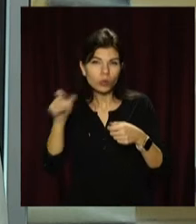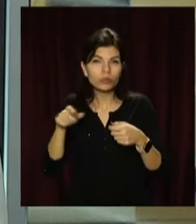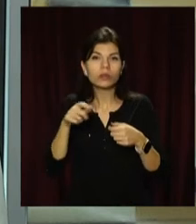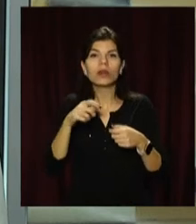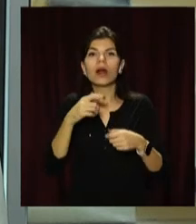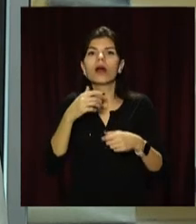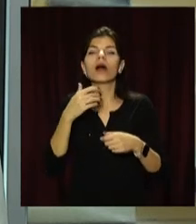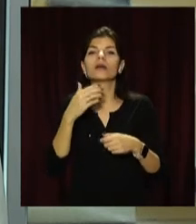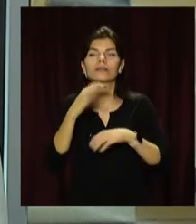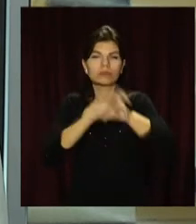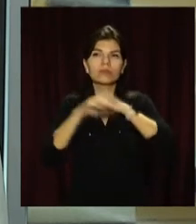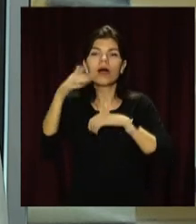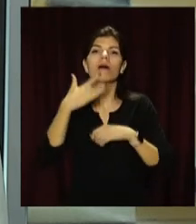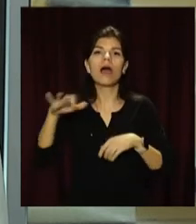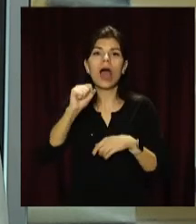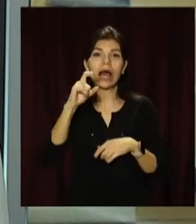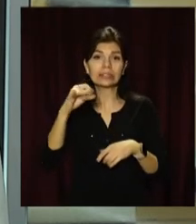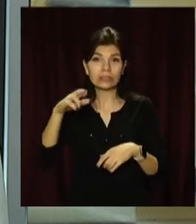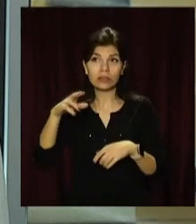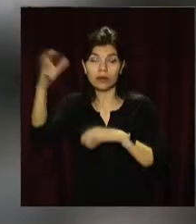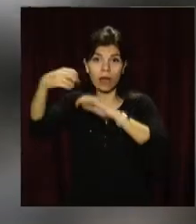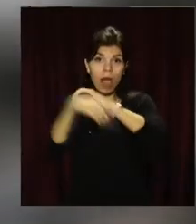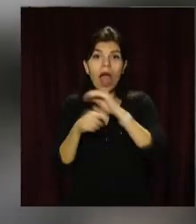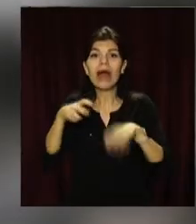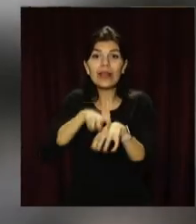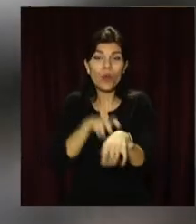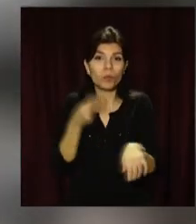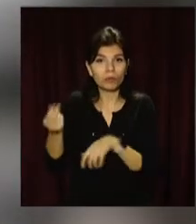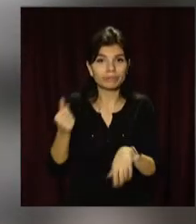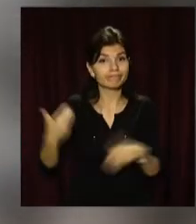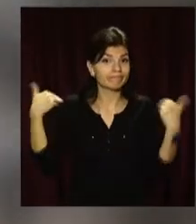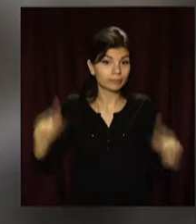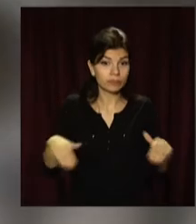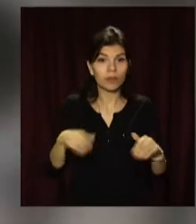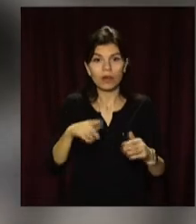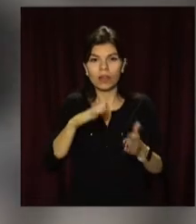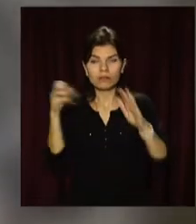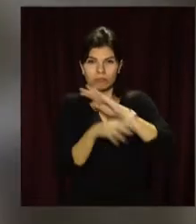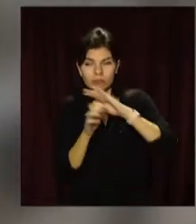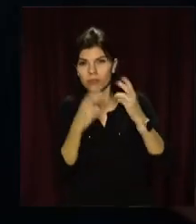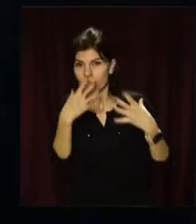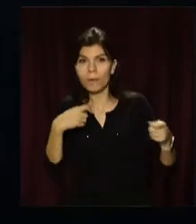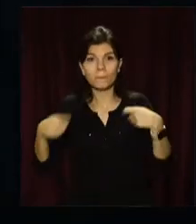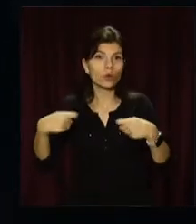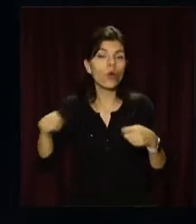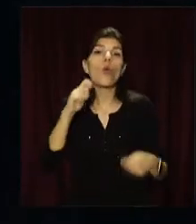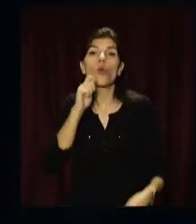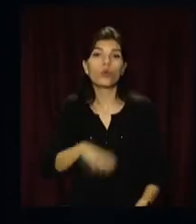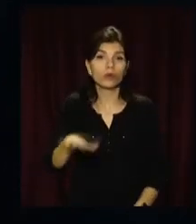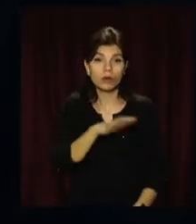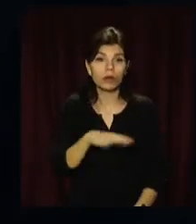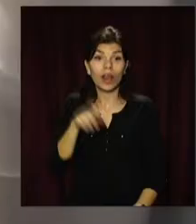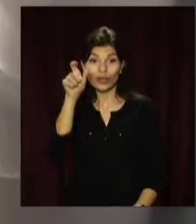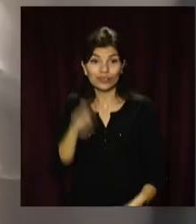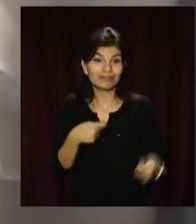морепродукти, а от від сплати мита ухилялися. Товар розподіляли партіями та продавали по Україні. В результаті горе підприємців викрили